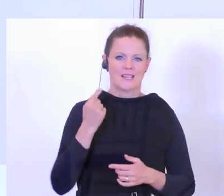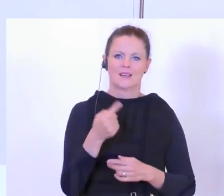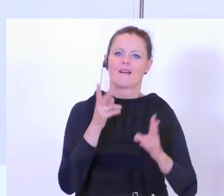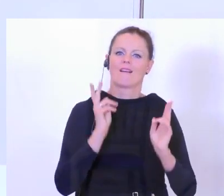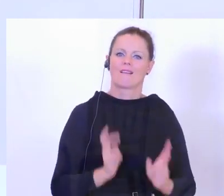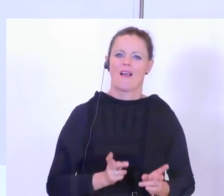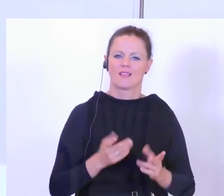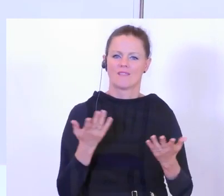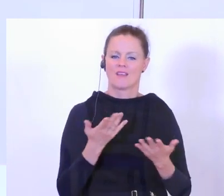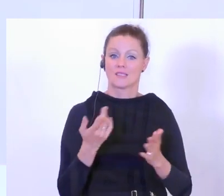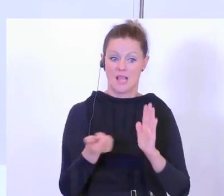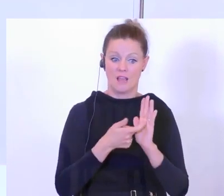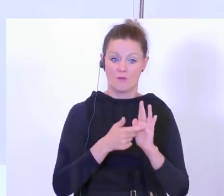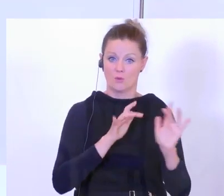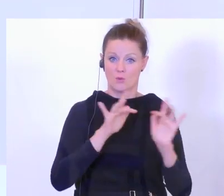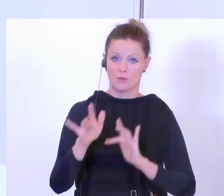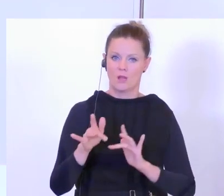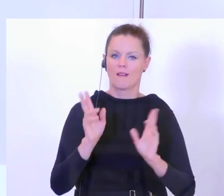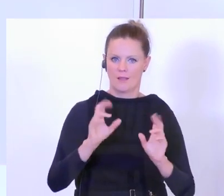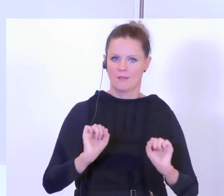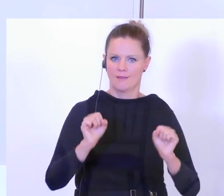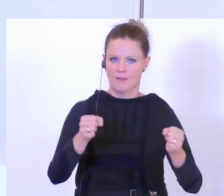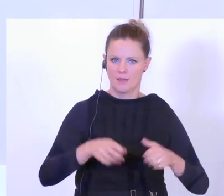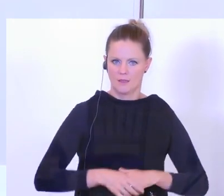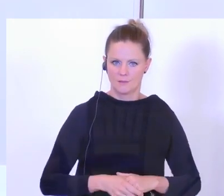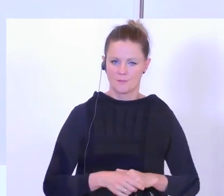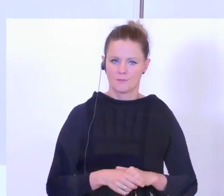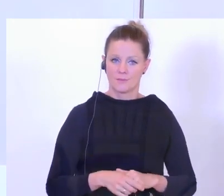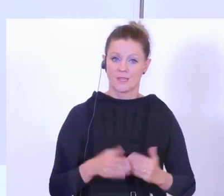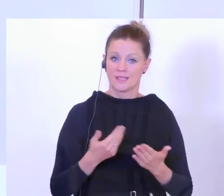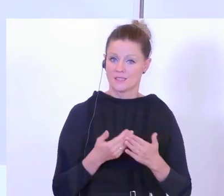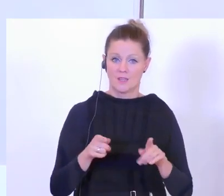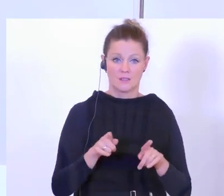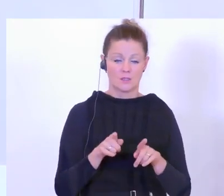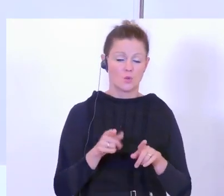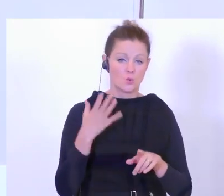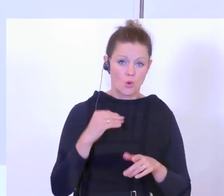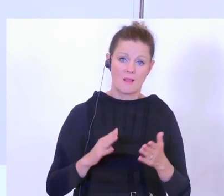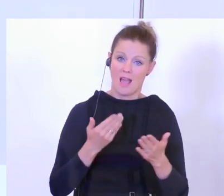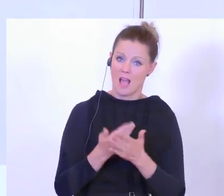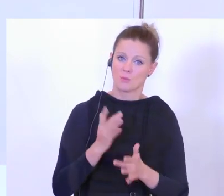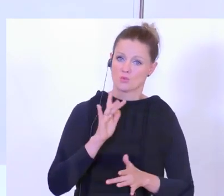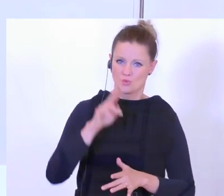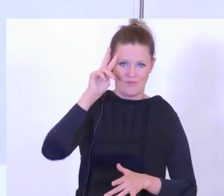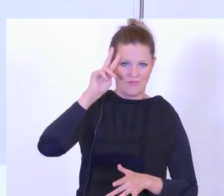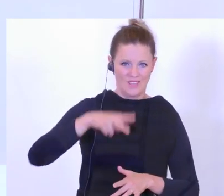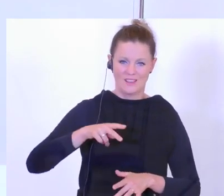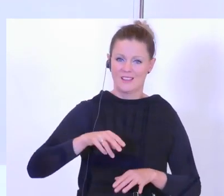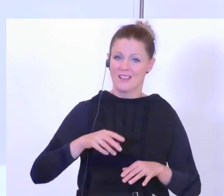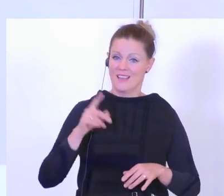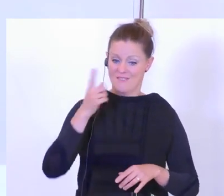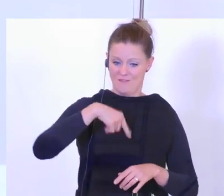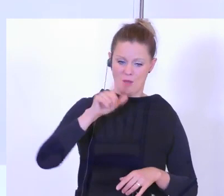auf die jeweilige Anforderungssituation auch entsprechend zu reagieren. Und auch von der Seite auch wieder mein Angebot an Wien. Wir werden alles von